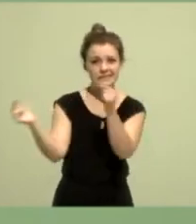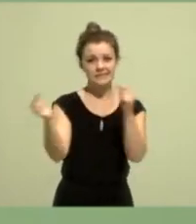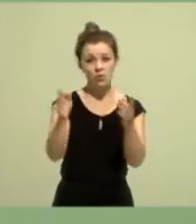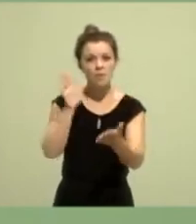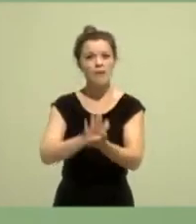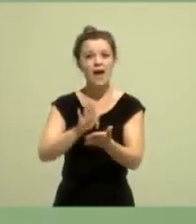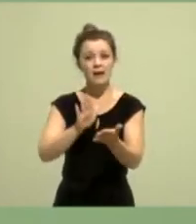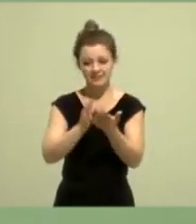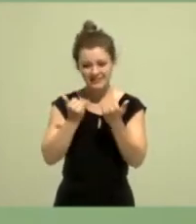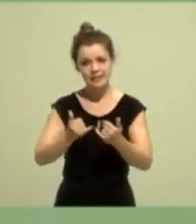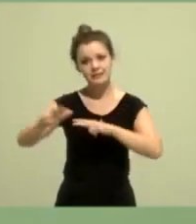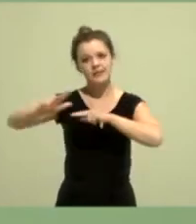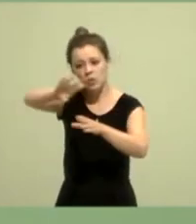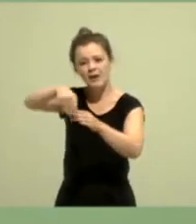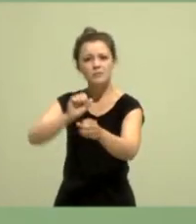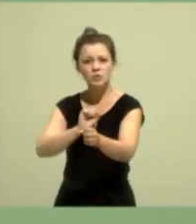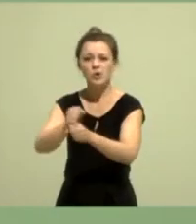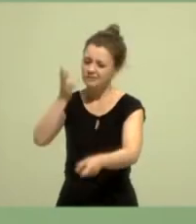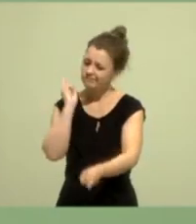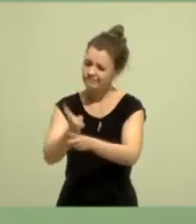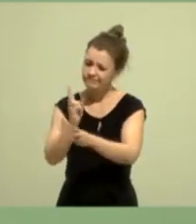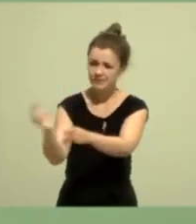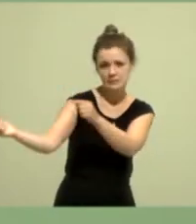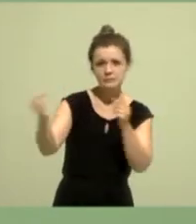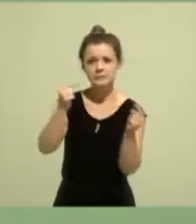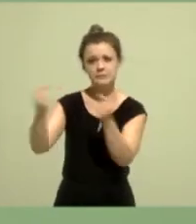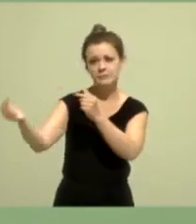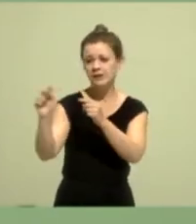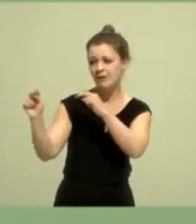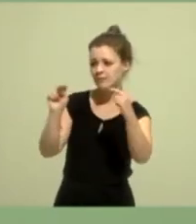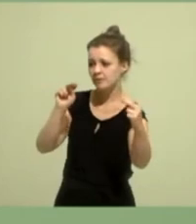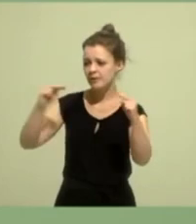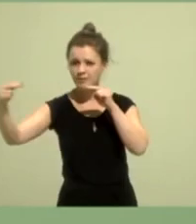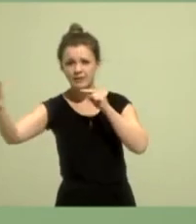Wir werden hier diskutieren und um die besten Ideen und Lösungen ringen.